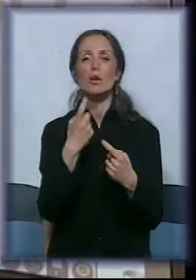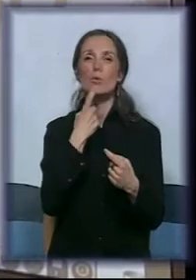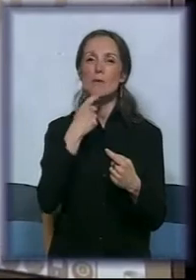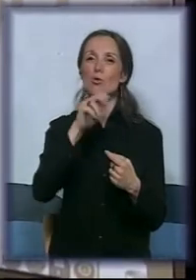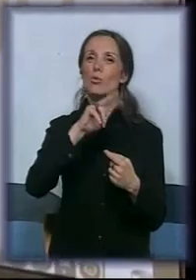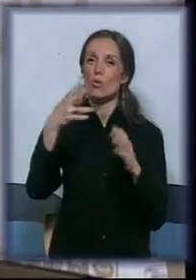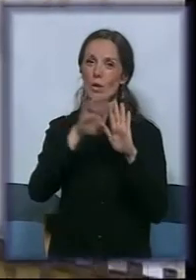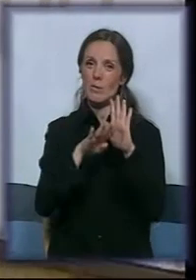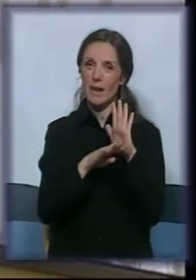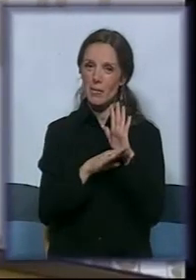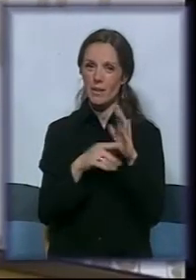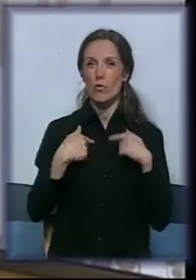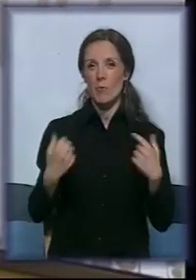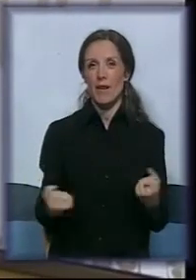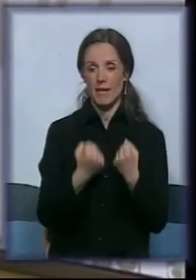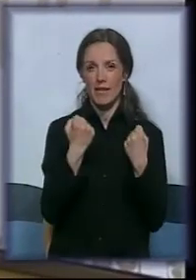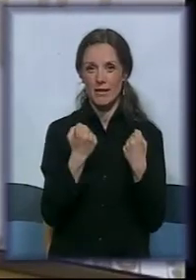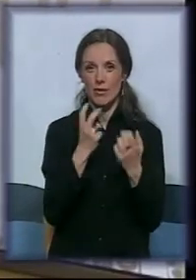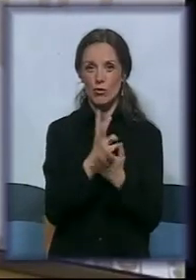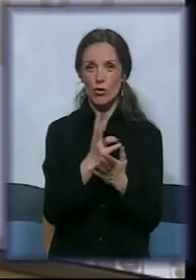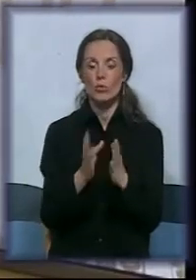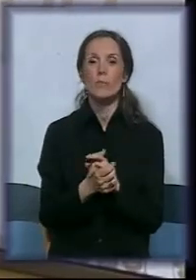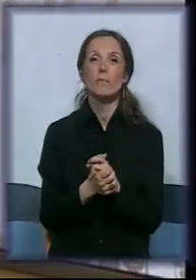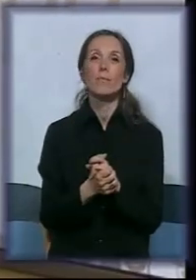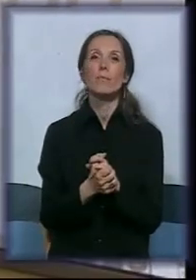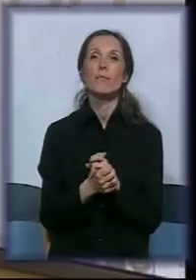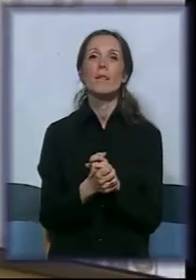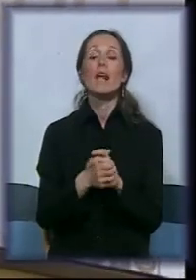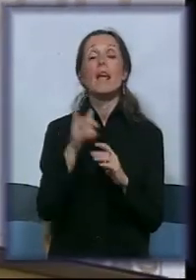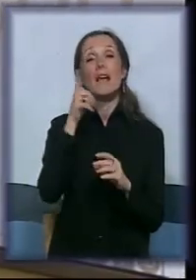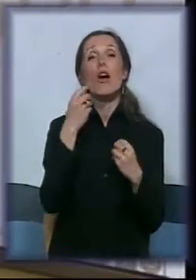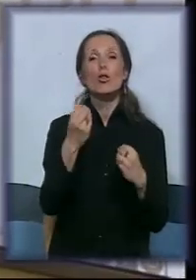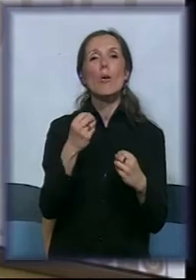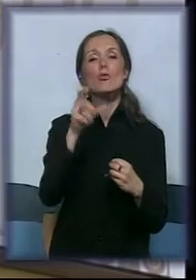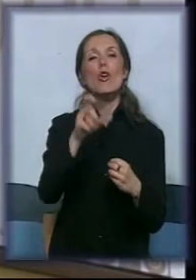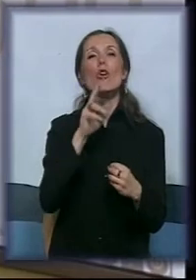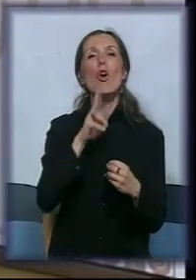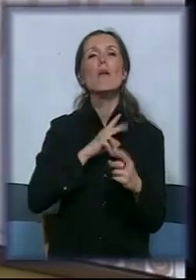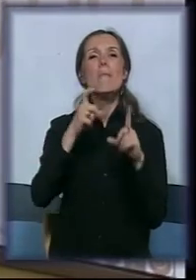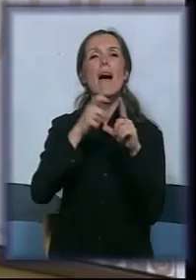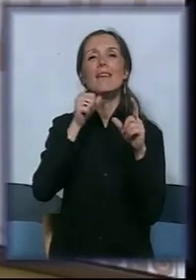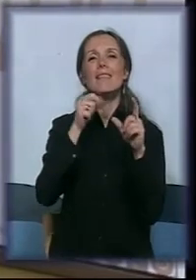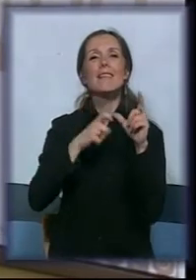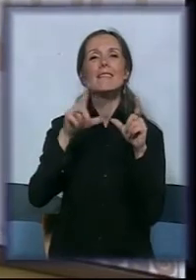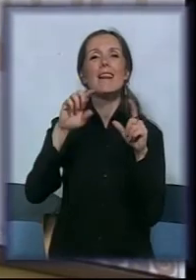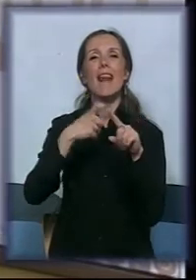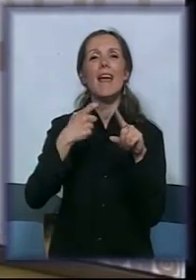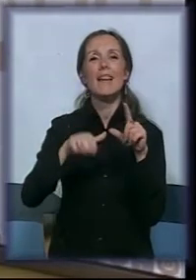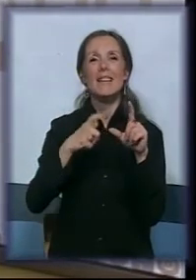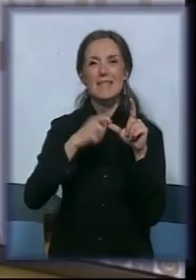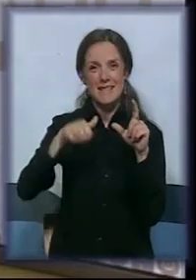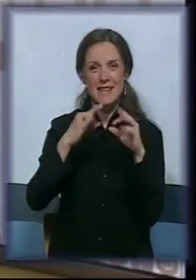prednita koje mi teško idu. Je ovo jako dobro, pogotovo za disleksićare, zato što pomažu da